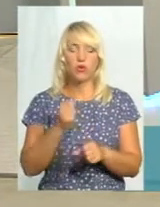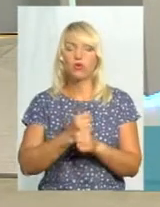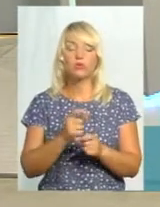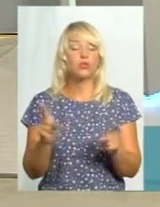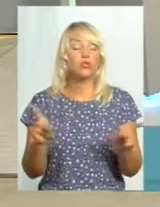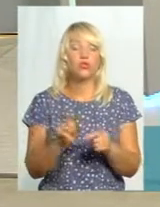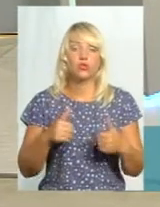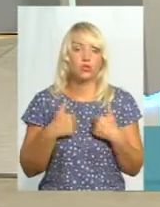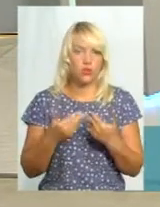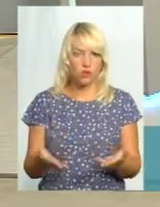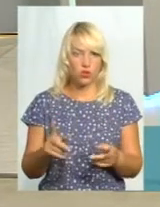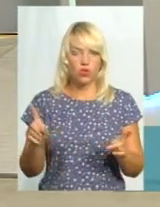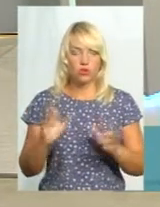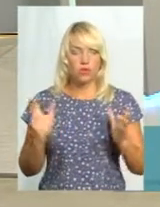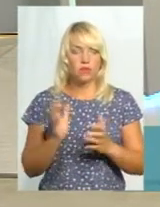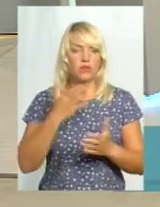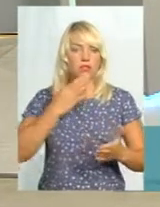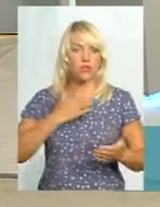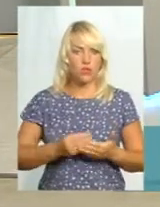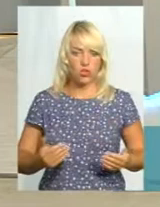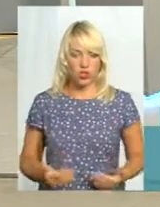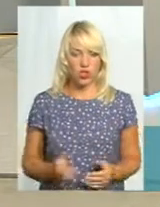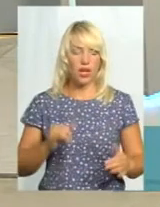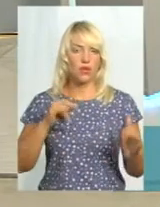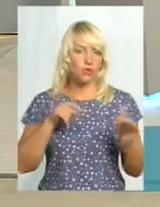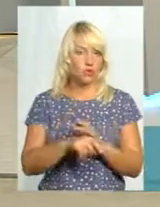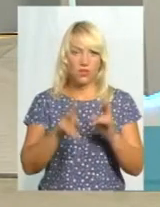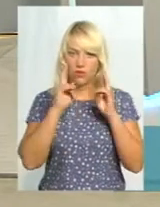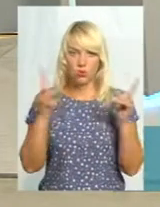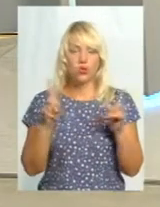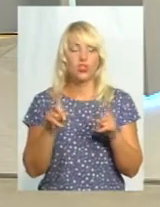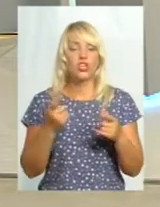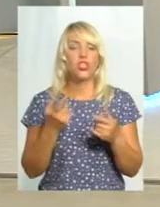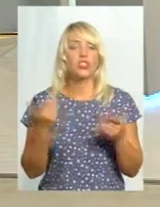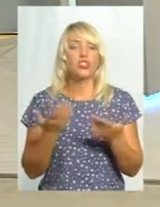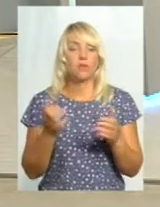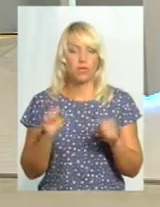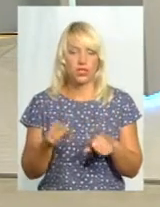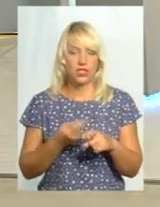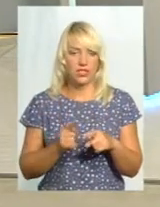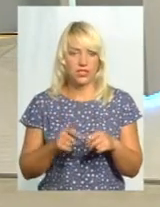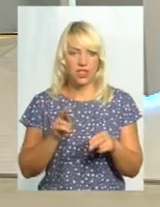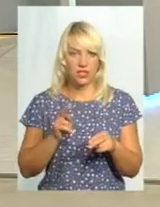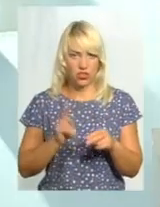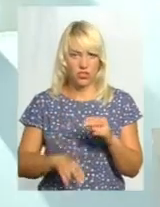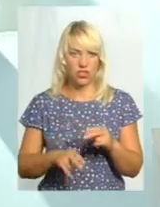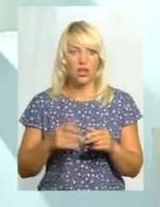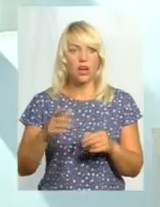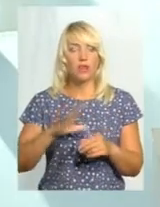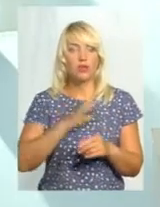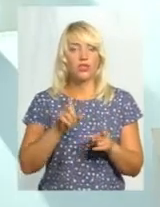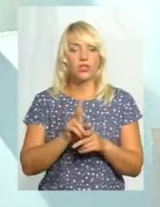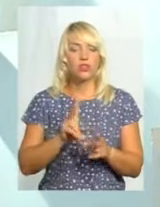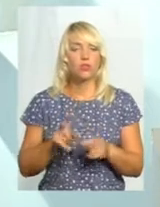завгодно, аби зберегти своє життя і втікти. Невідомо, чим це може закінчитися. Практично навіть тим, що коли погрожували людям, коли